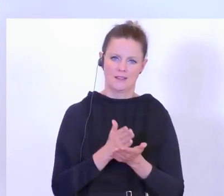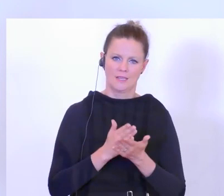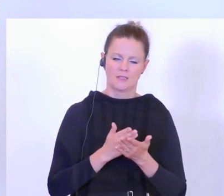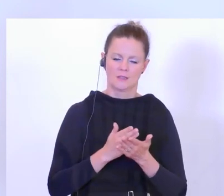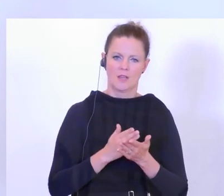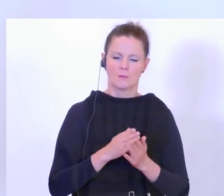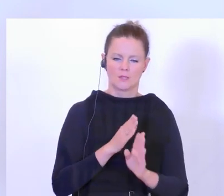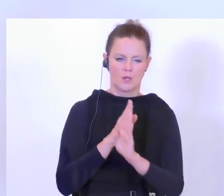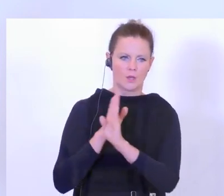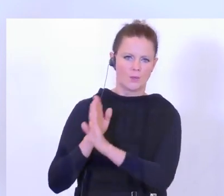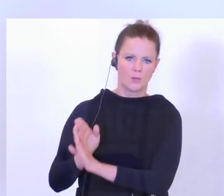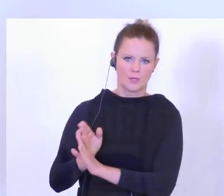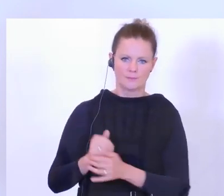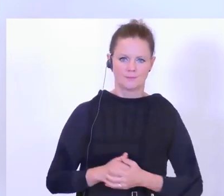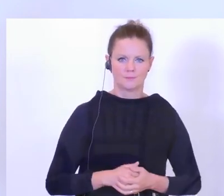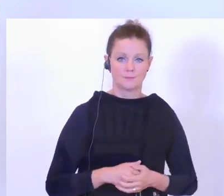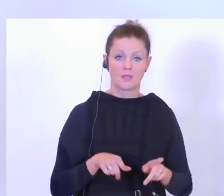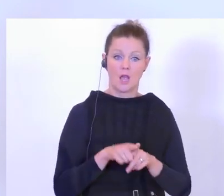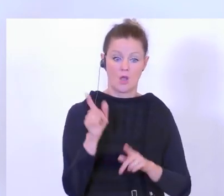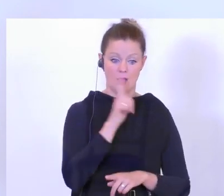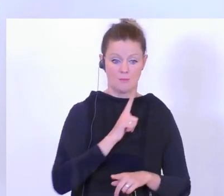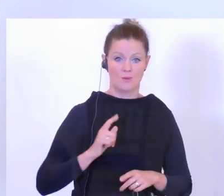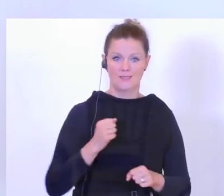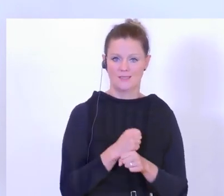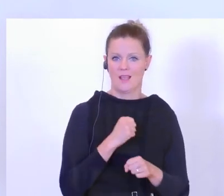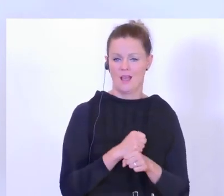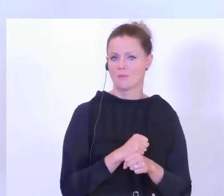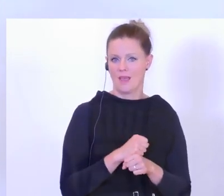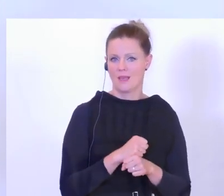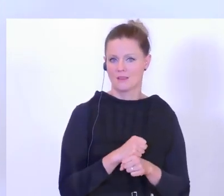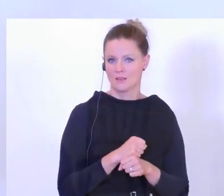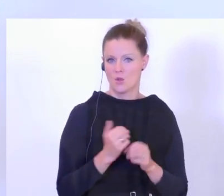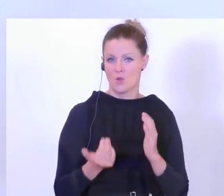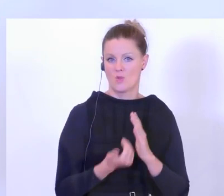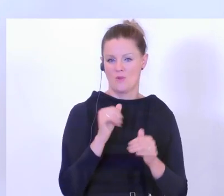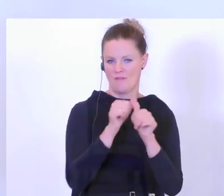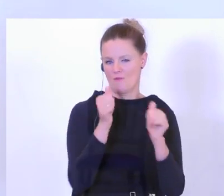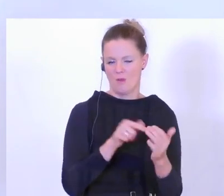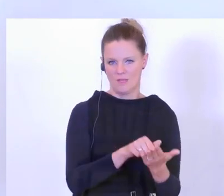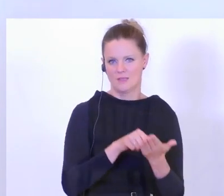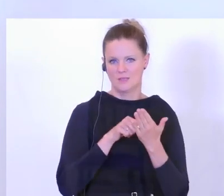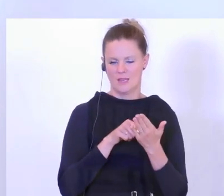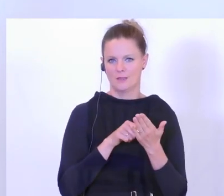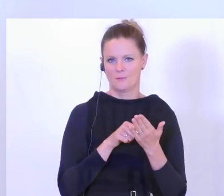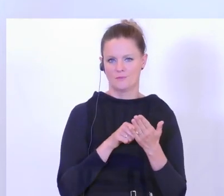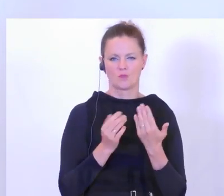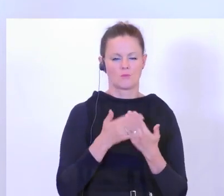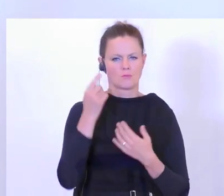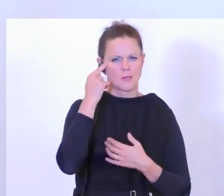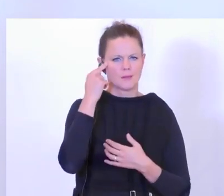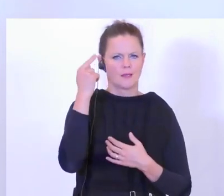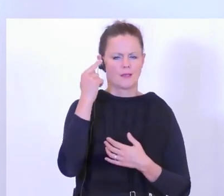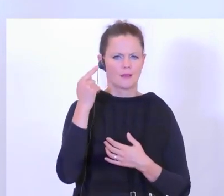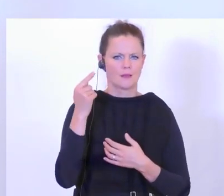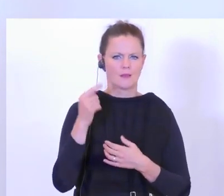Das ist das eine. Und das andere ist, Polizeiarbeit hat sich auch da zum Teil neu dargestellt und verändert. Wenn ich daran denke, dass wir